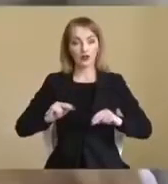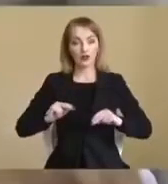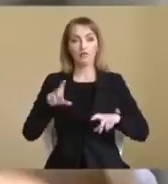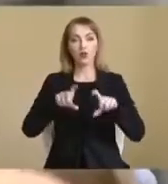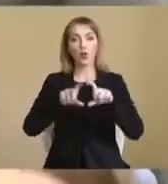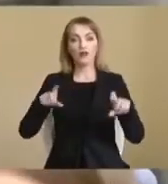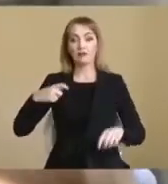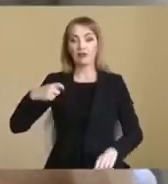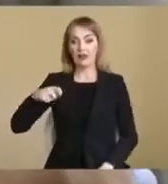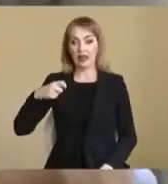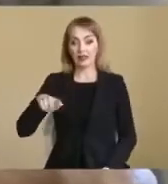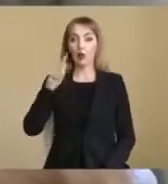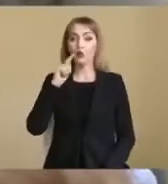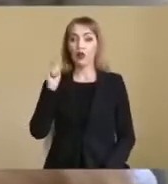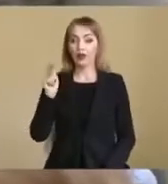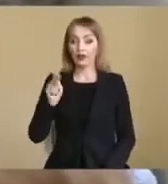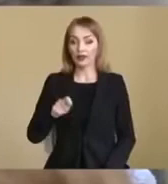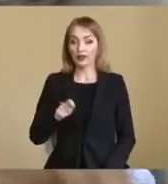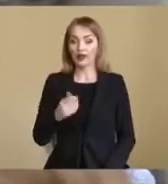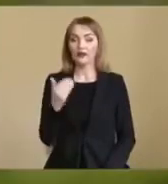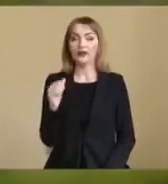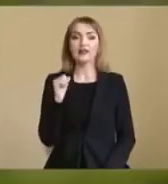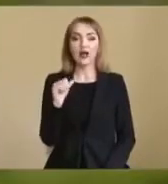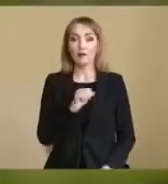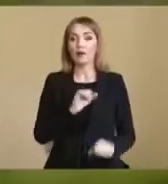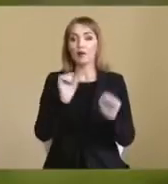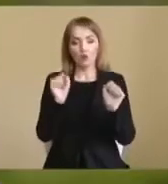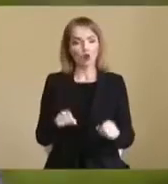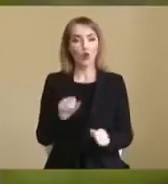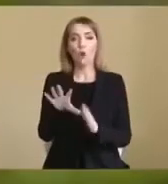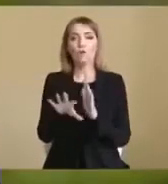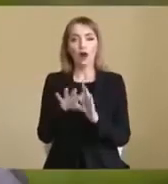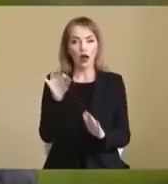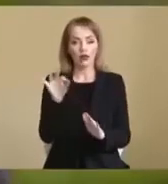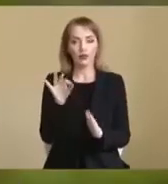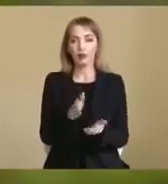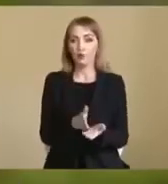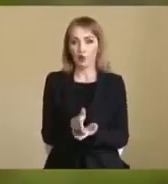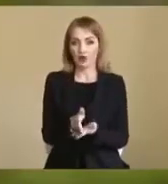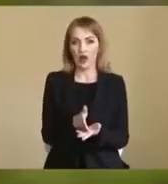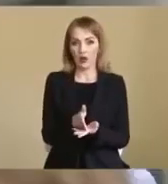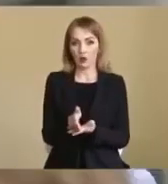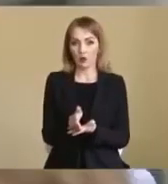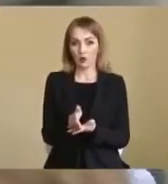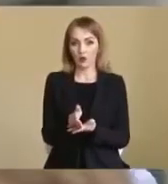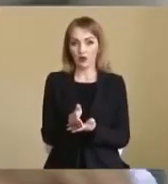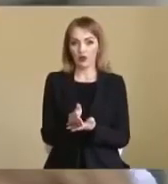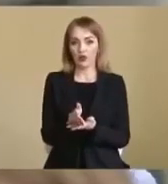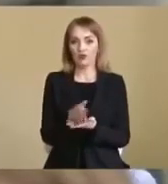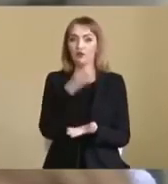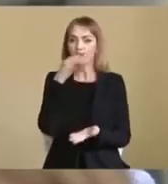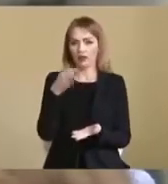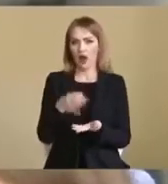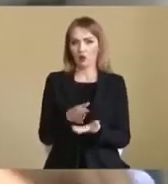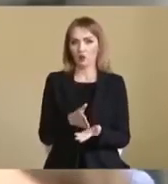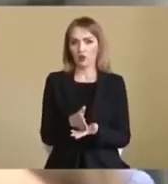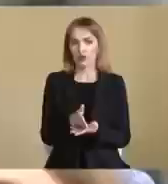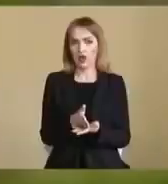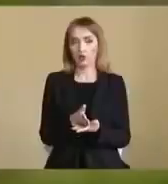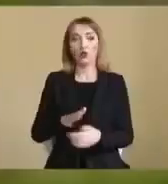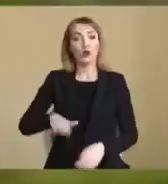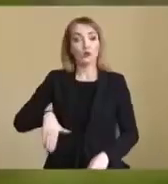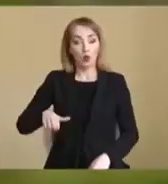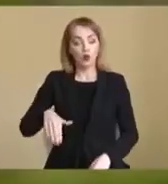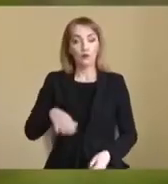Офіс Президента України. Ви самі можете обрати посаду, відповідальну посаду, і потім